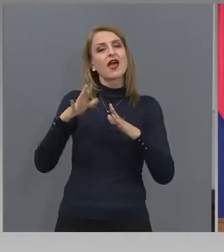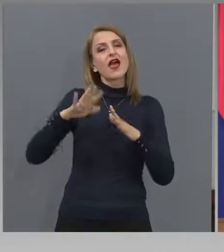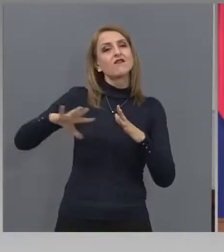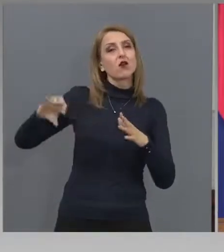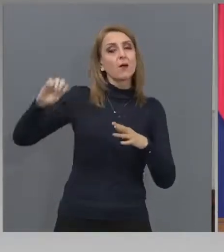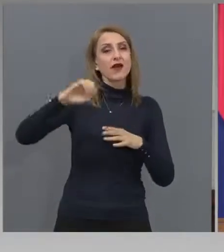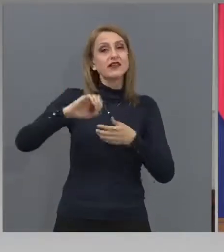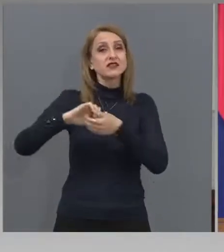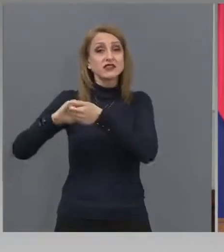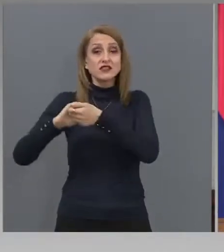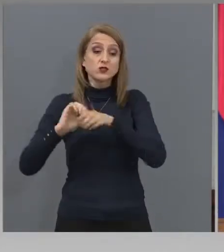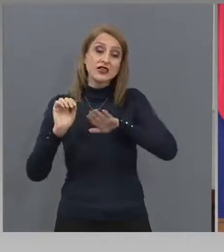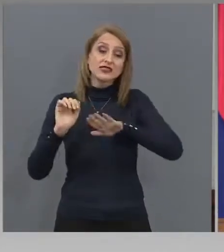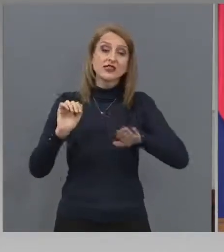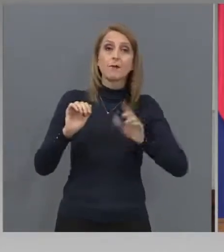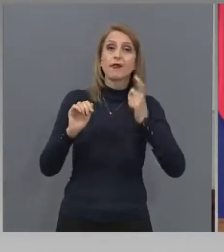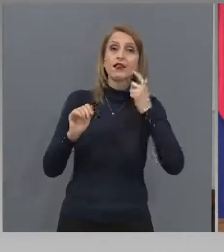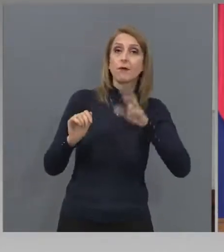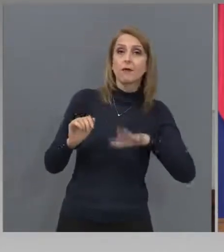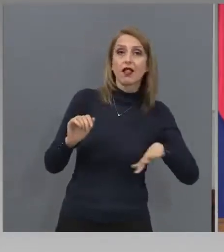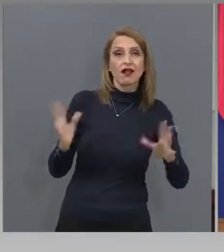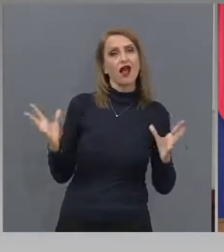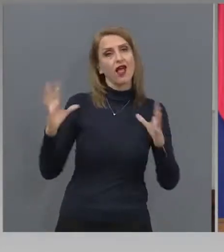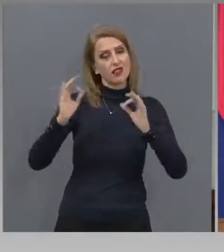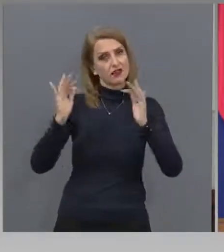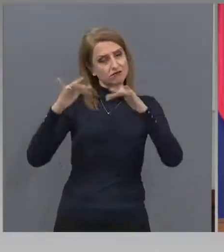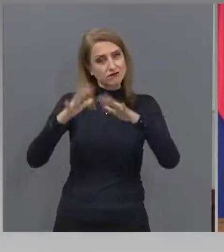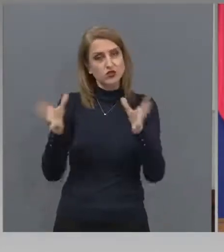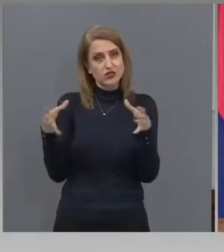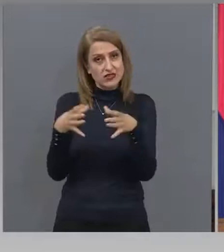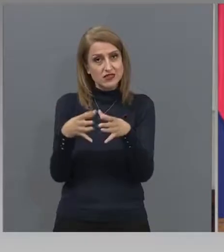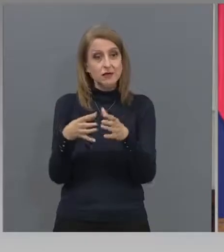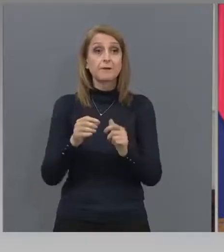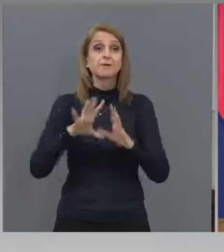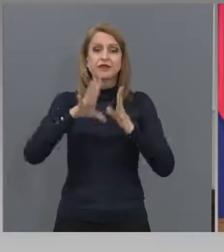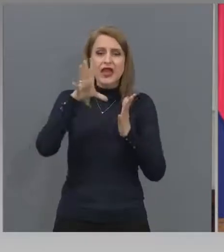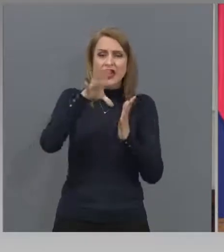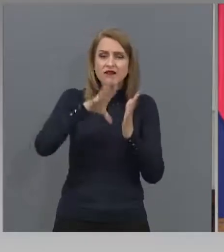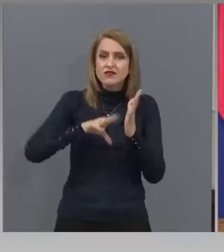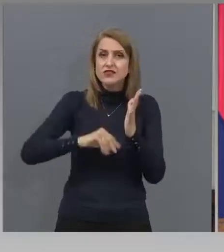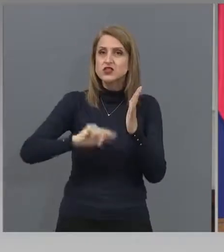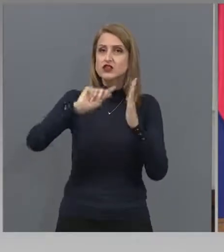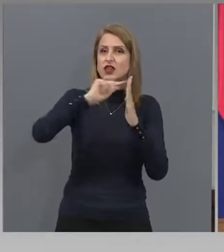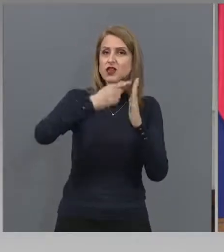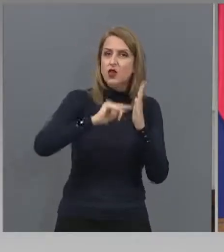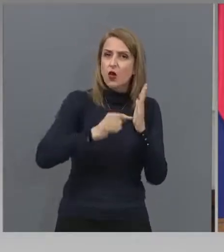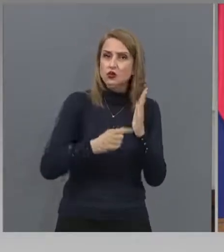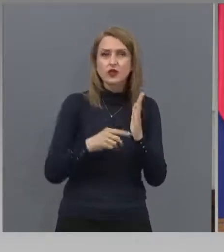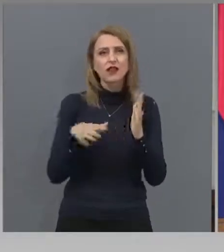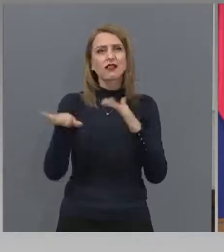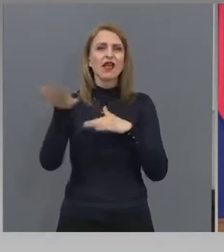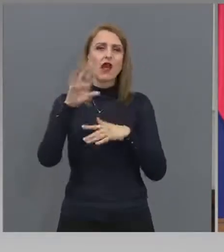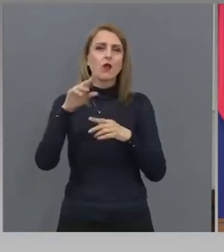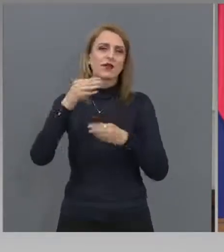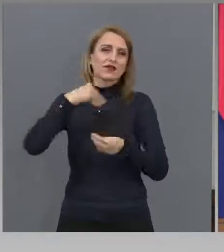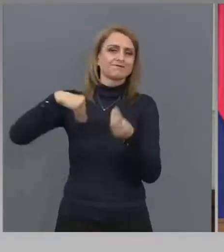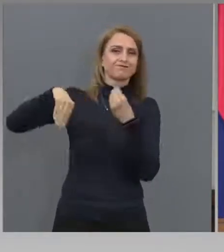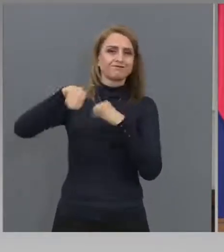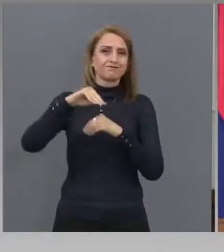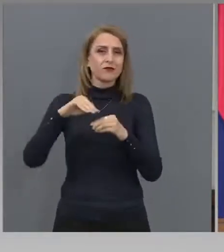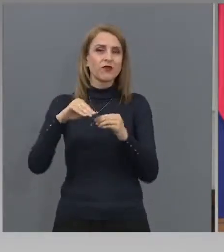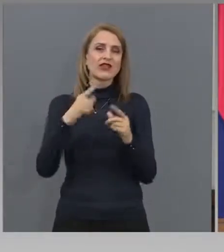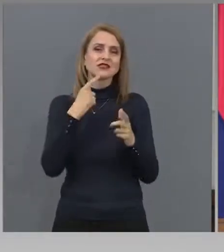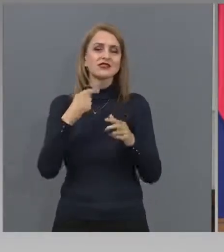Точките, които са изключително важни, защото много пъти се спекулира, то не е и спекула, защото всяка помощ е помощ,